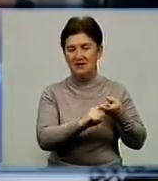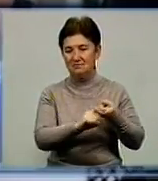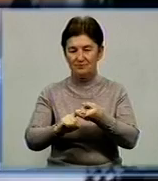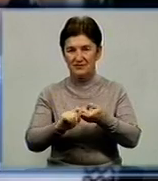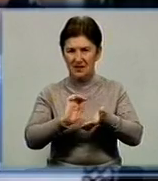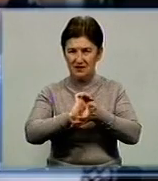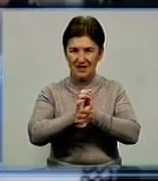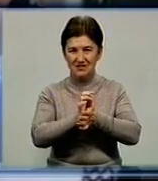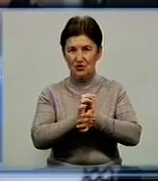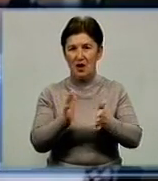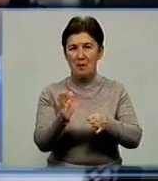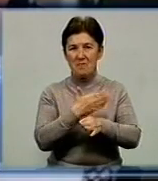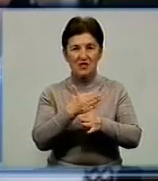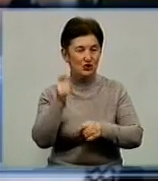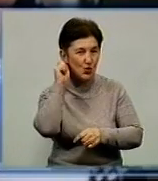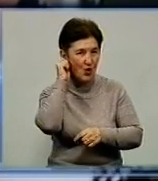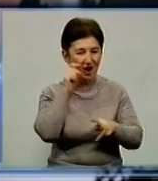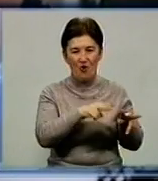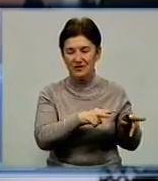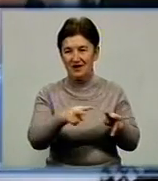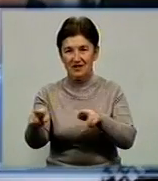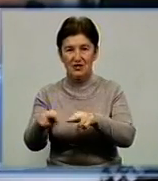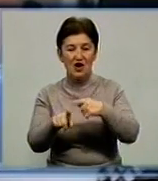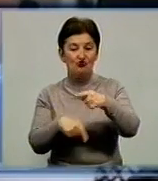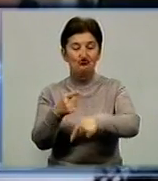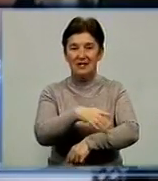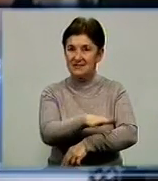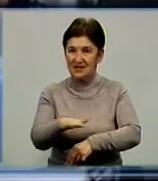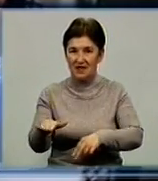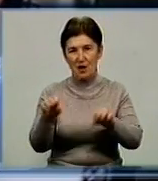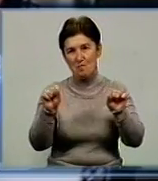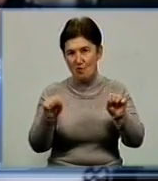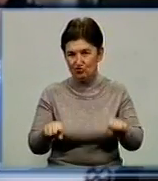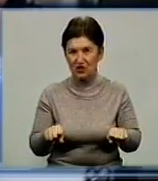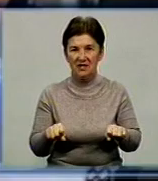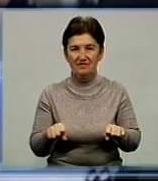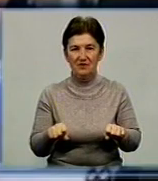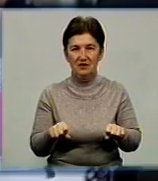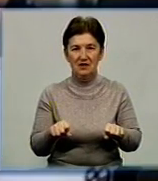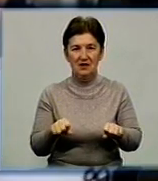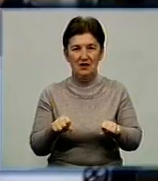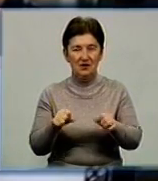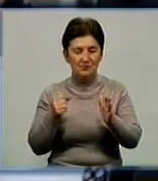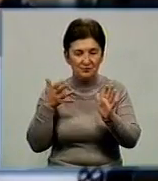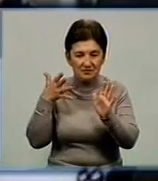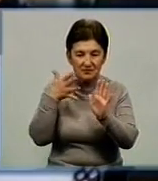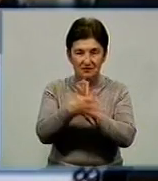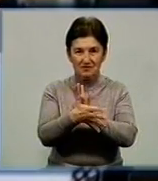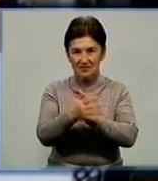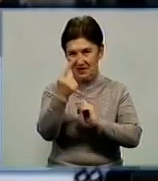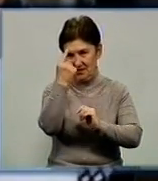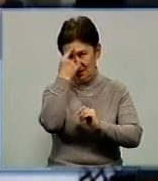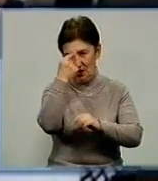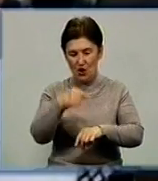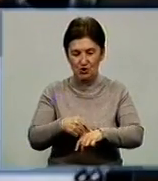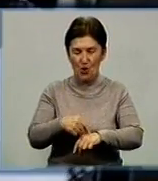тісний контакт між однолітками, оскільки саме через дітей можливо можна достукатись до розуму